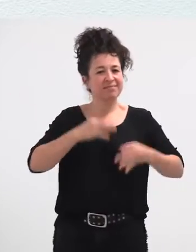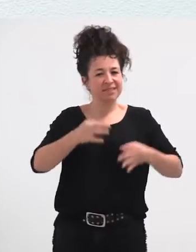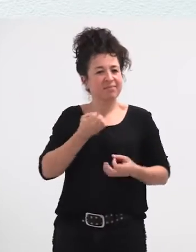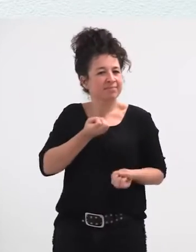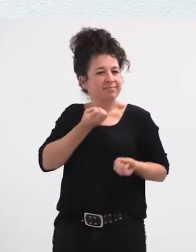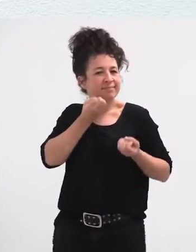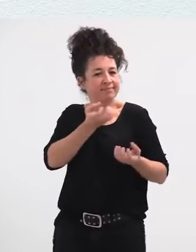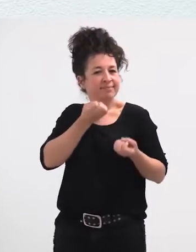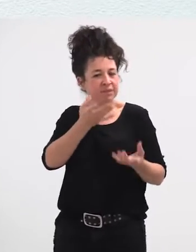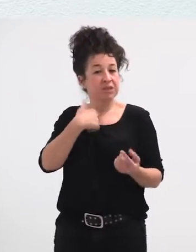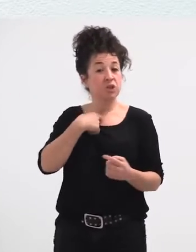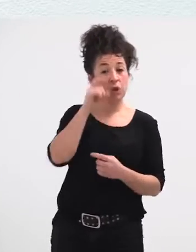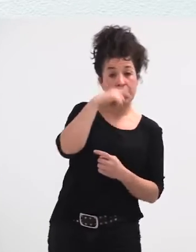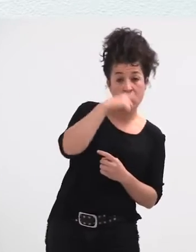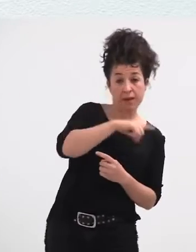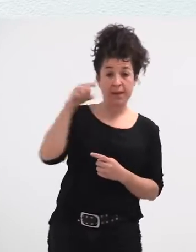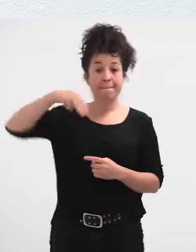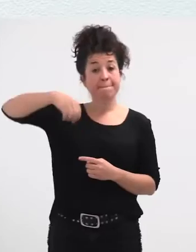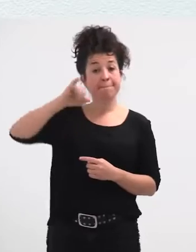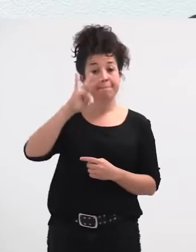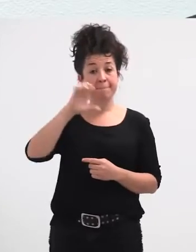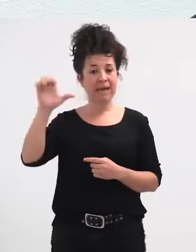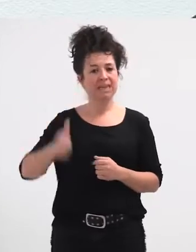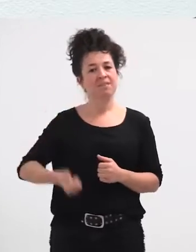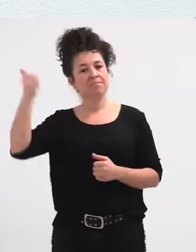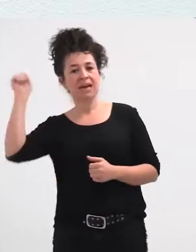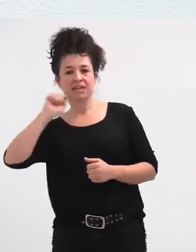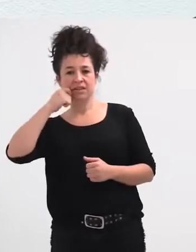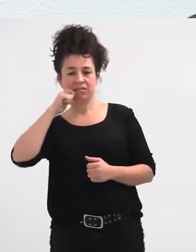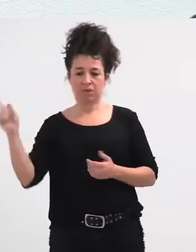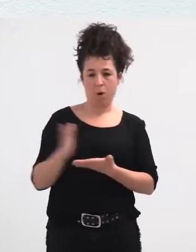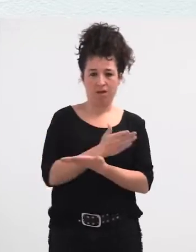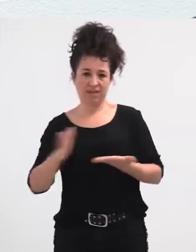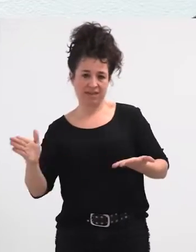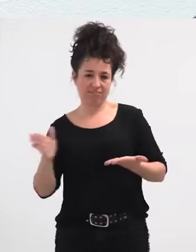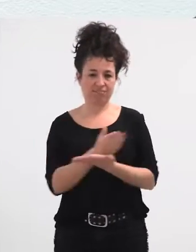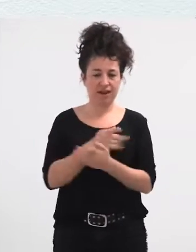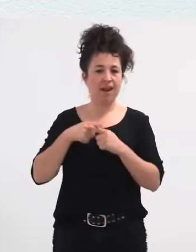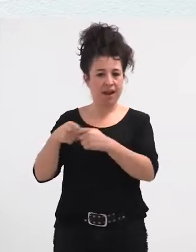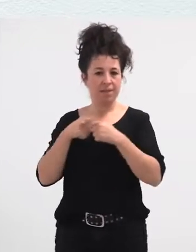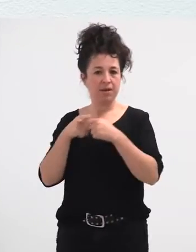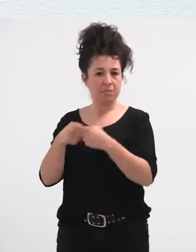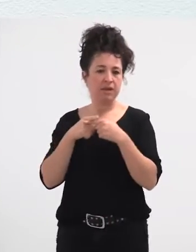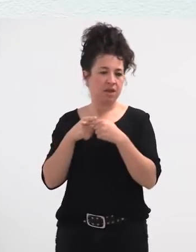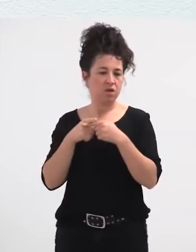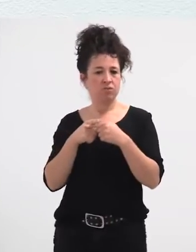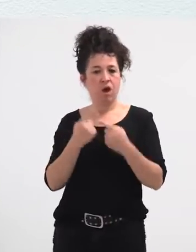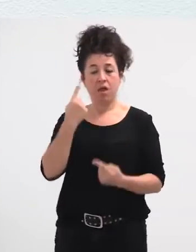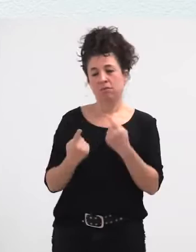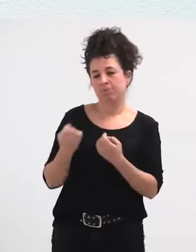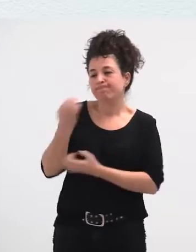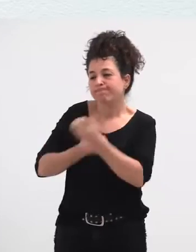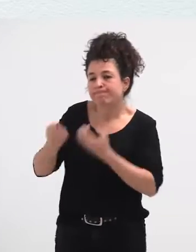Elkarrez Bat Ez Eta Eta Eta Eta Eta Ondarri Bian Eta Ola Batzutan Eta Batzutan Kompartitu Eta Gauza Ez